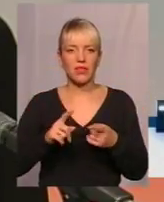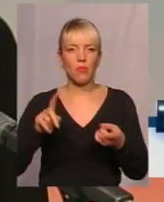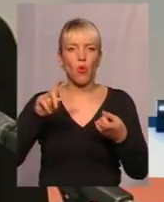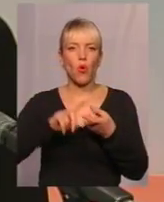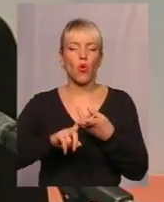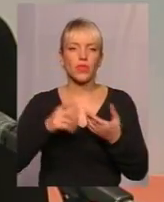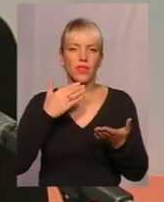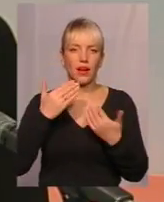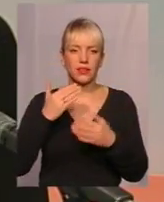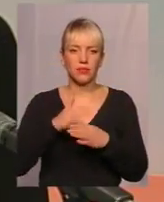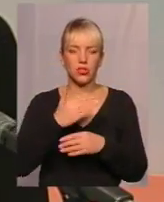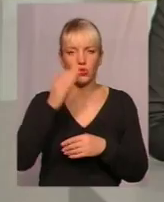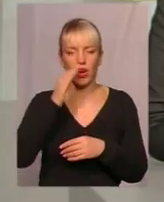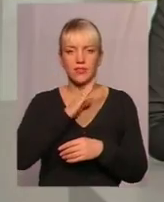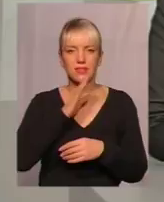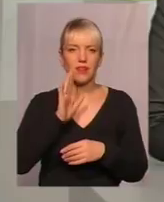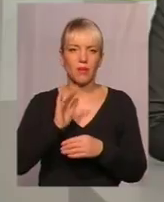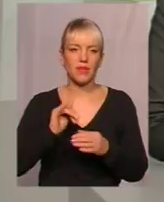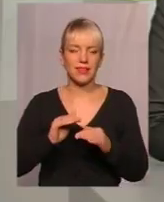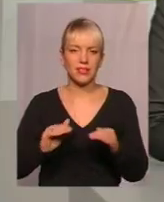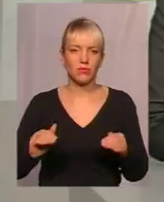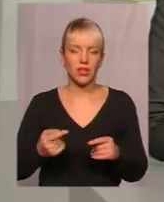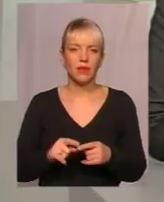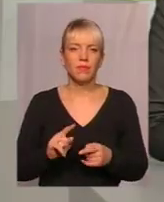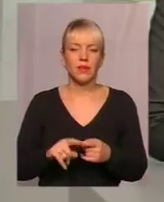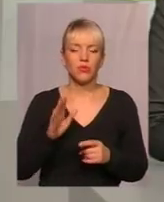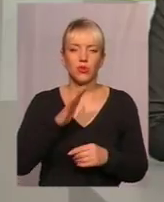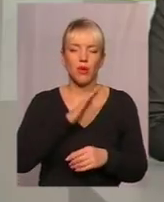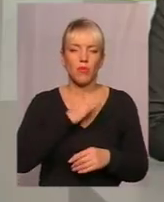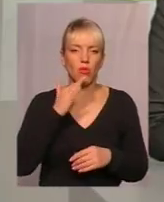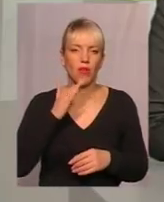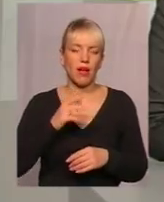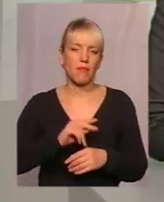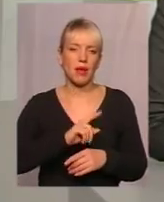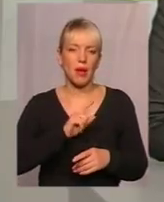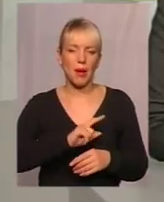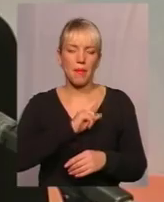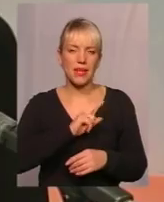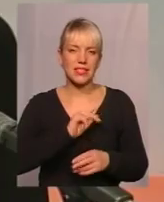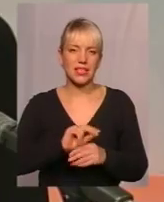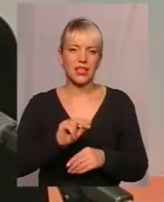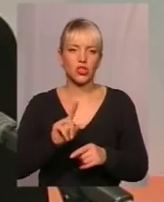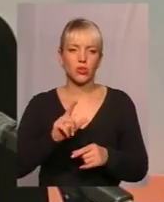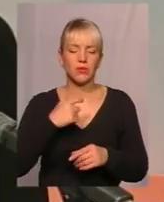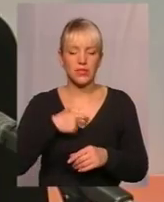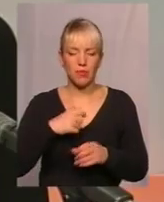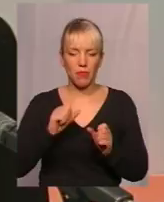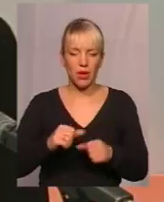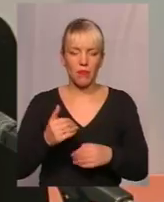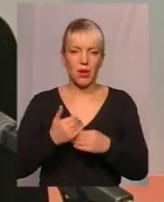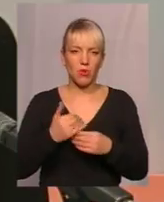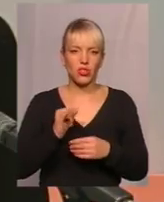родителями і дітьми там дуже багато буде мастер-классів, щоб ми могли і себе помість, і своїм дітям бути